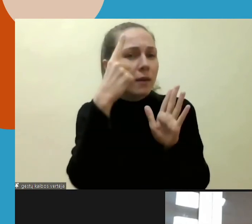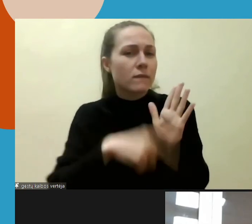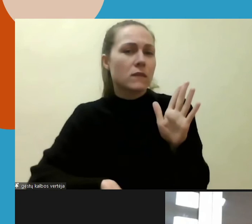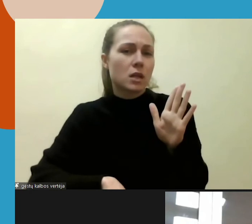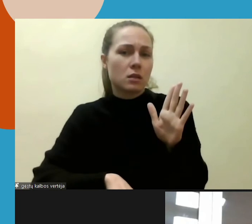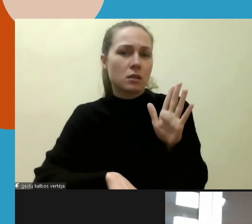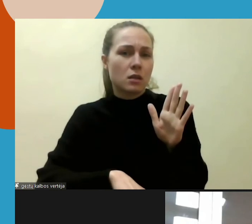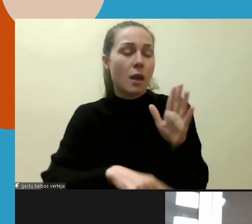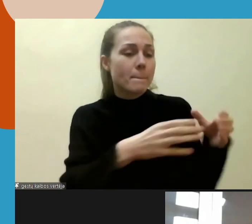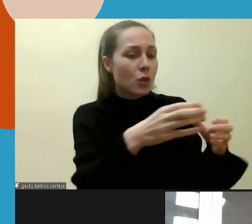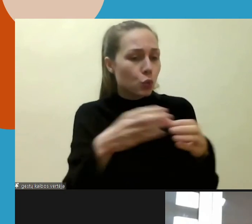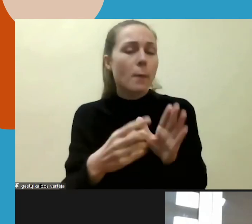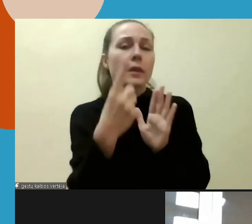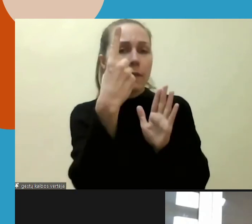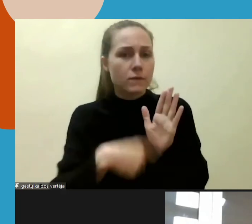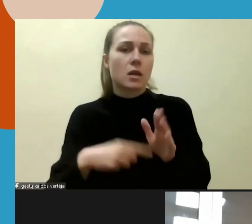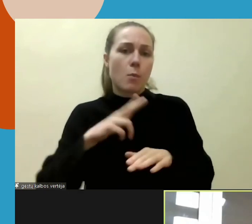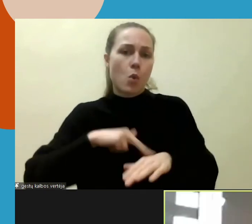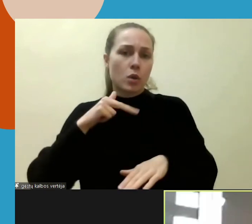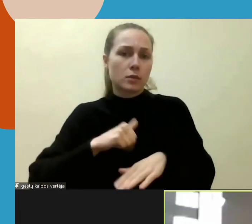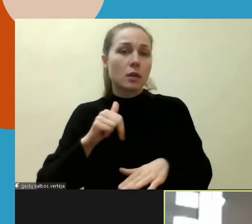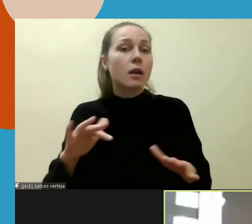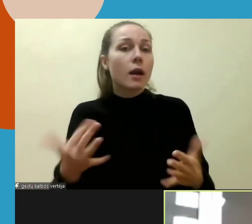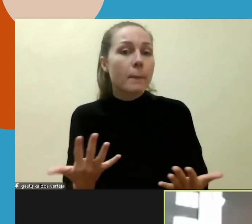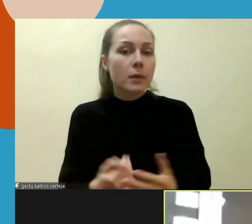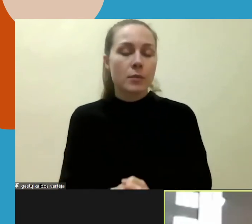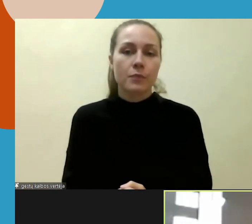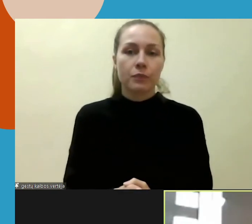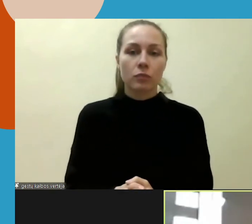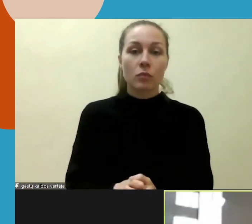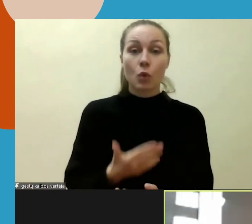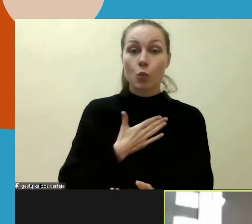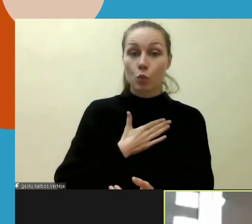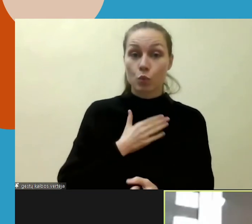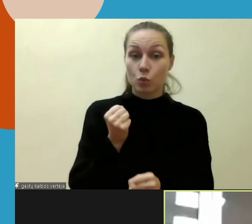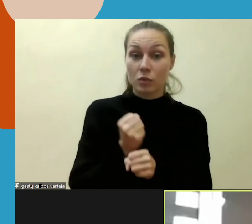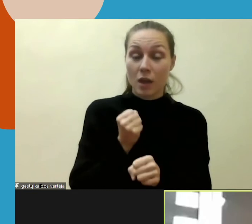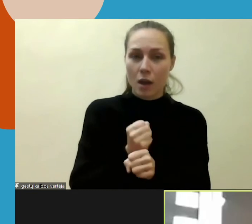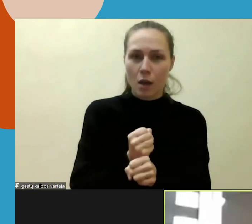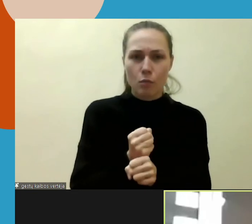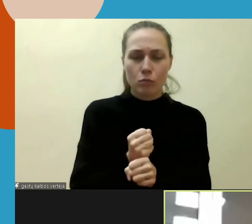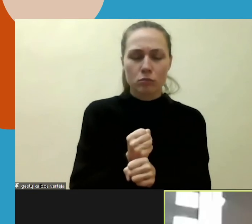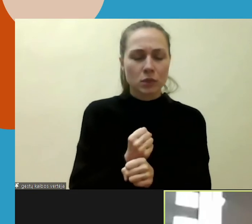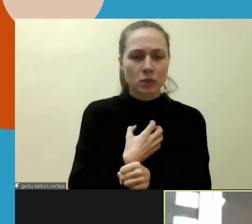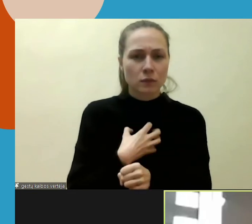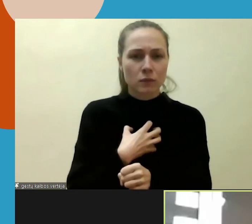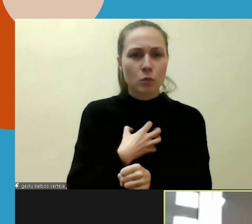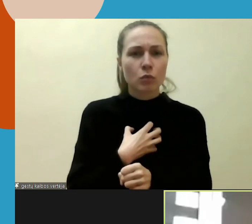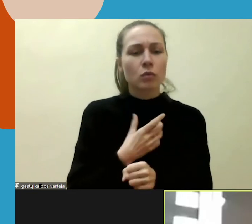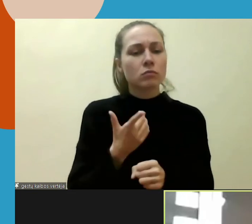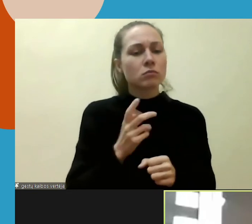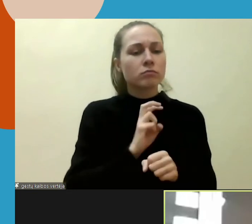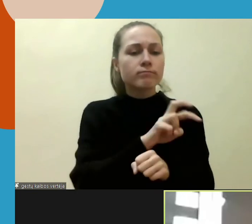bendruomenių jumis? Iš tikrųjų, tokia, kaip ir mūsų darbo pagrindinė funkcija, tai eiti į bendruomenės,